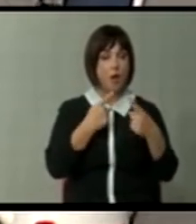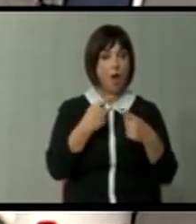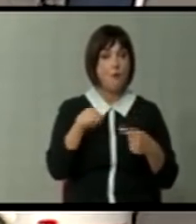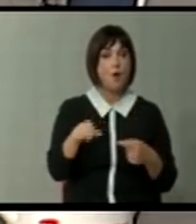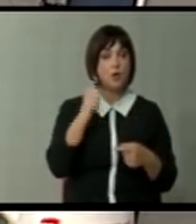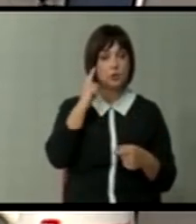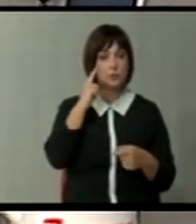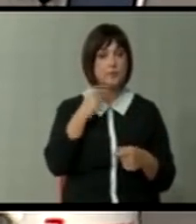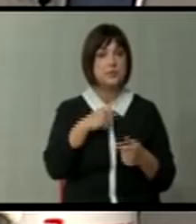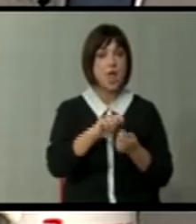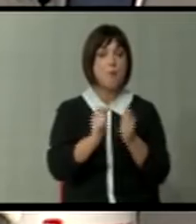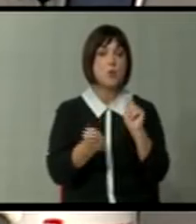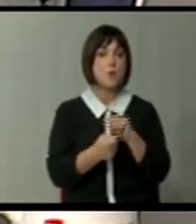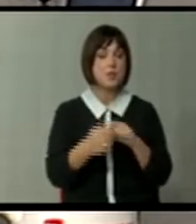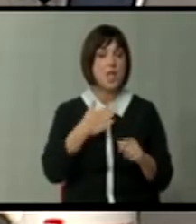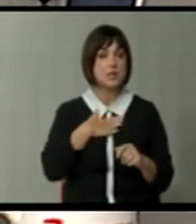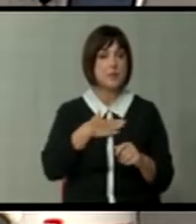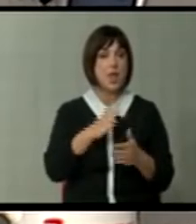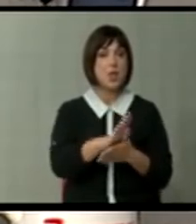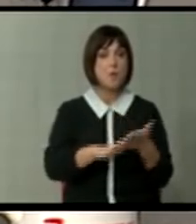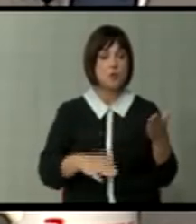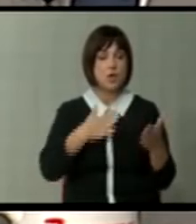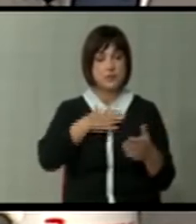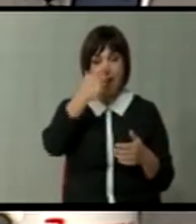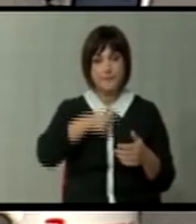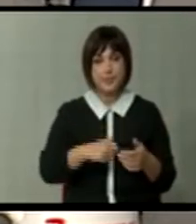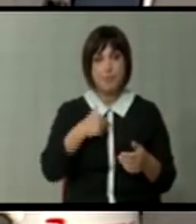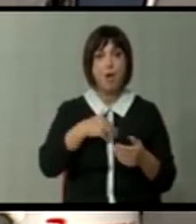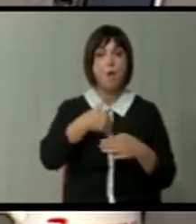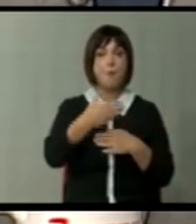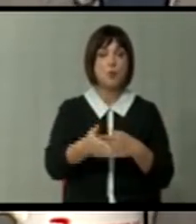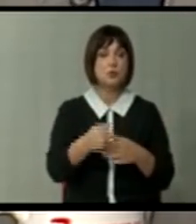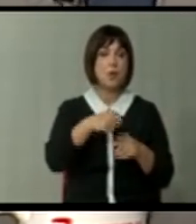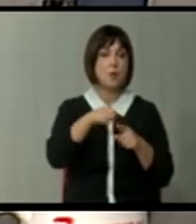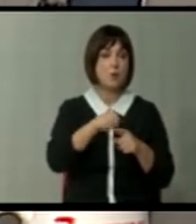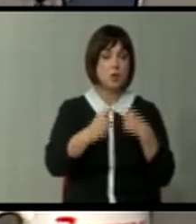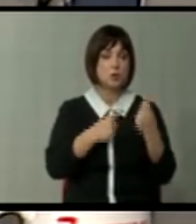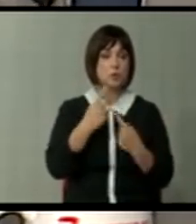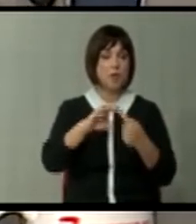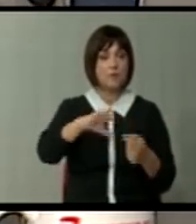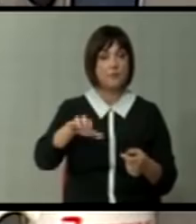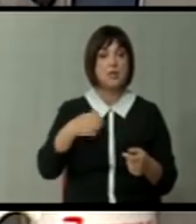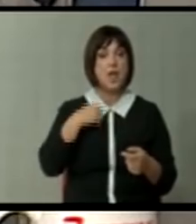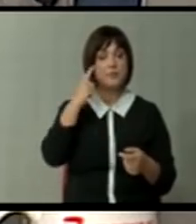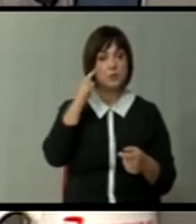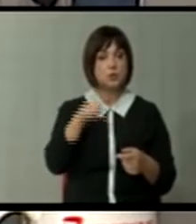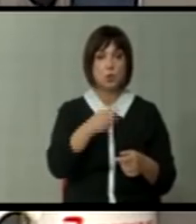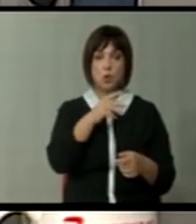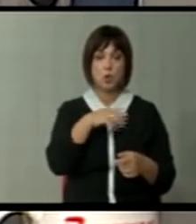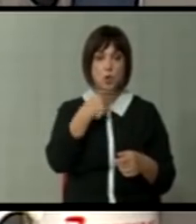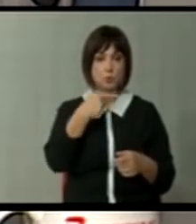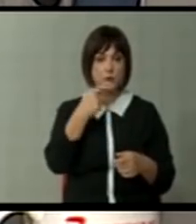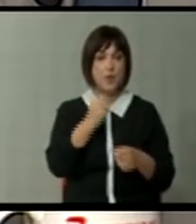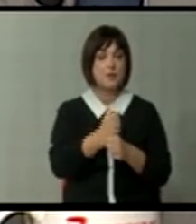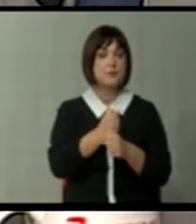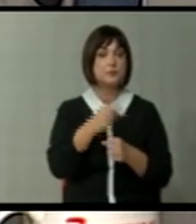разбира тоа, да си се промениме себе си. Да тргнеме од себе, па после да оправаме состојбата во секторите. Јас мисляв деково да ќе зборуваме за настане и